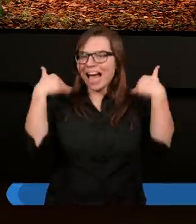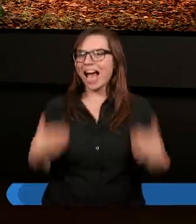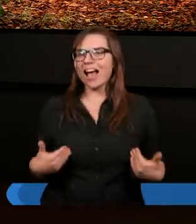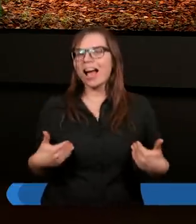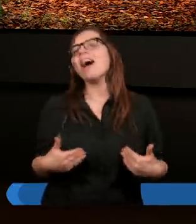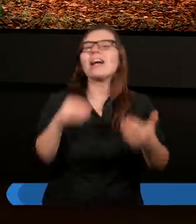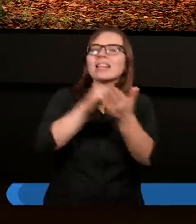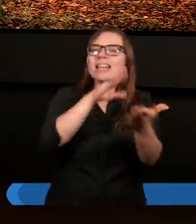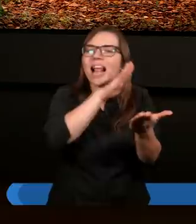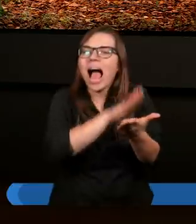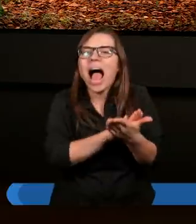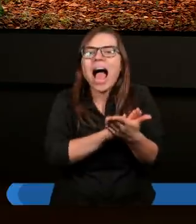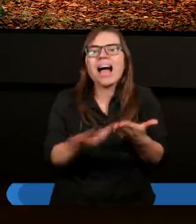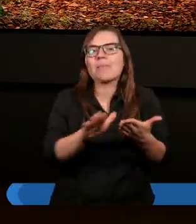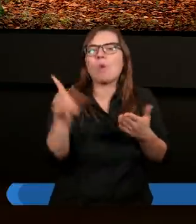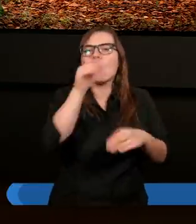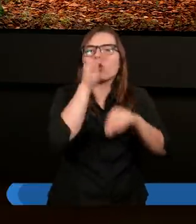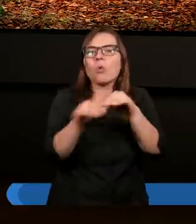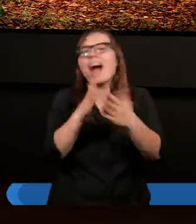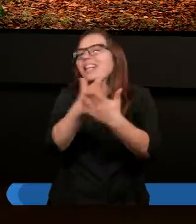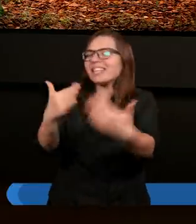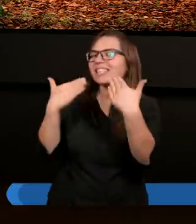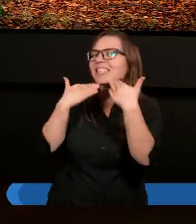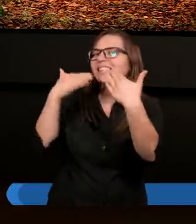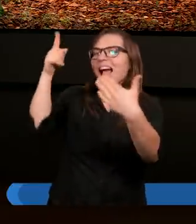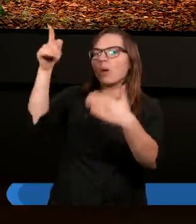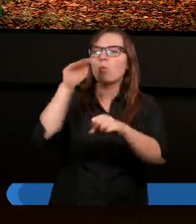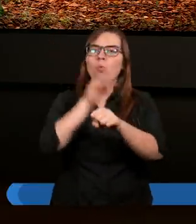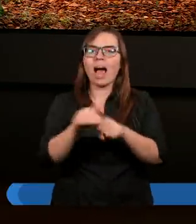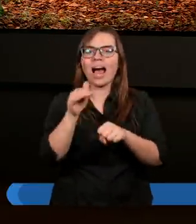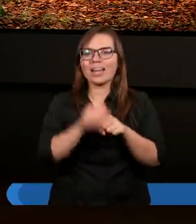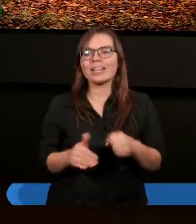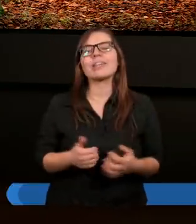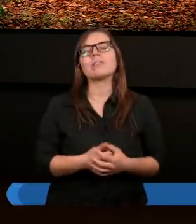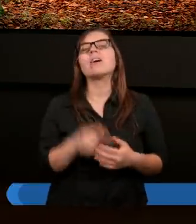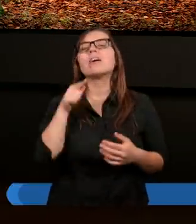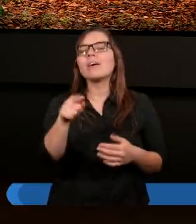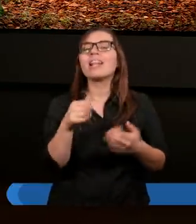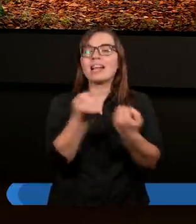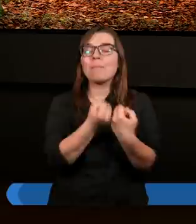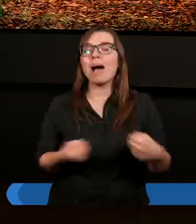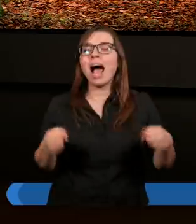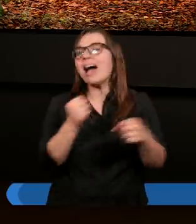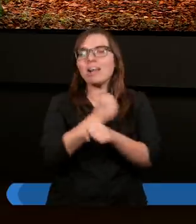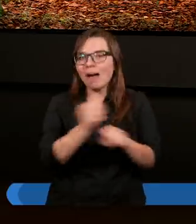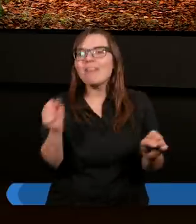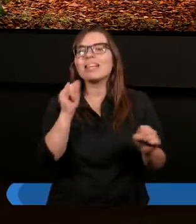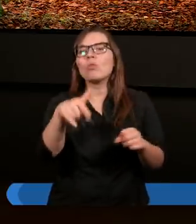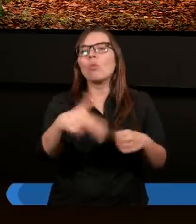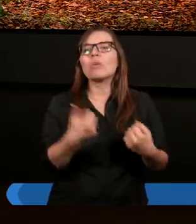darmo z łaski, tylko dzięki Jego łasce. Toteż zbawienie, czy